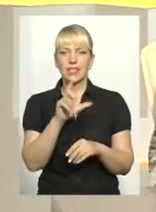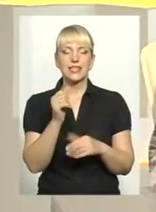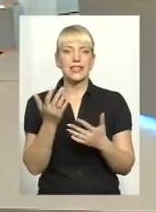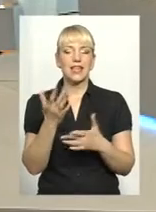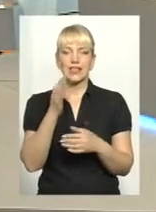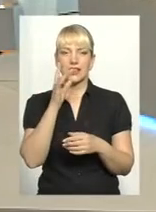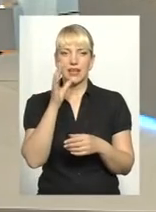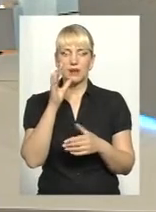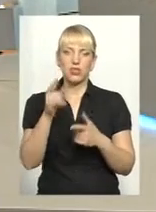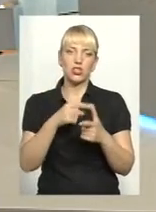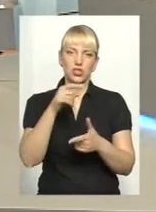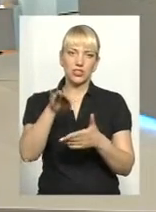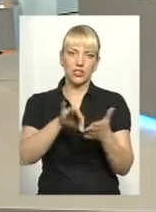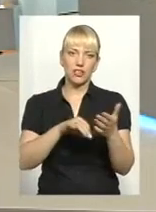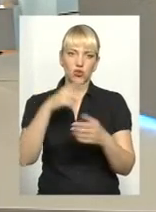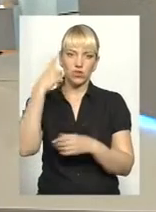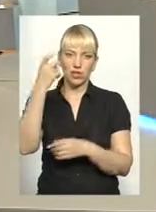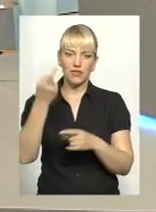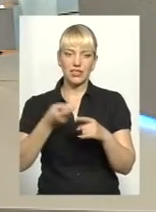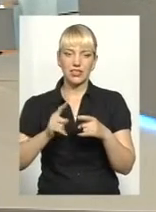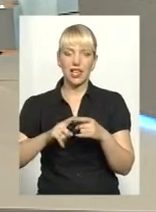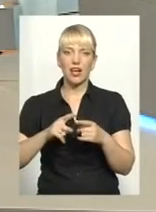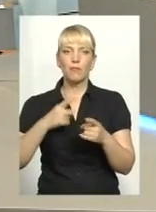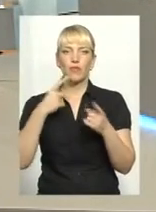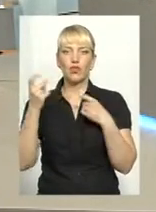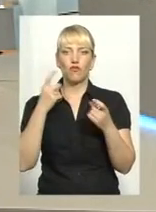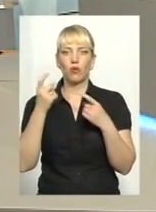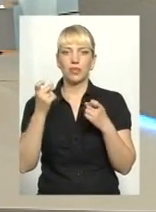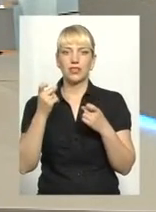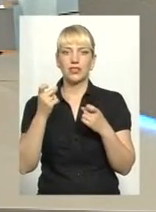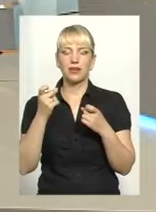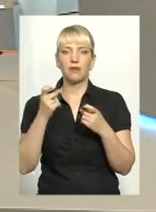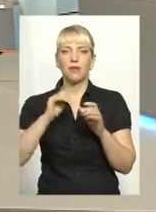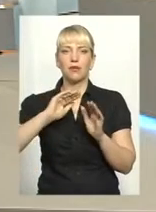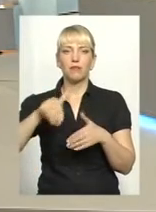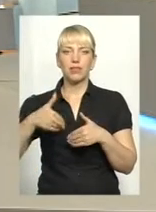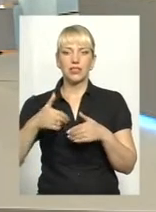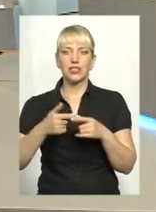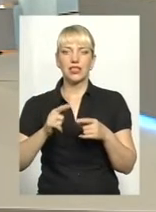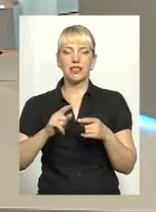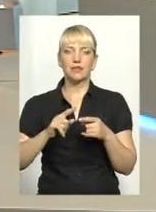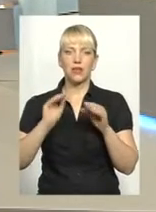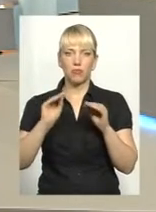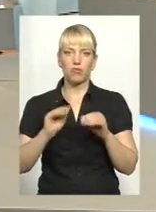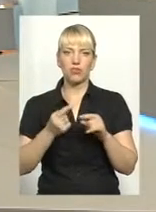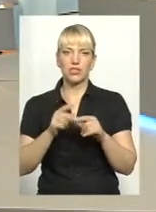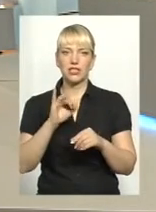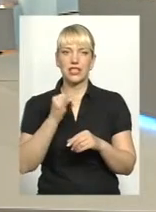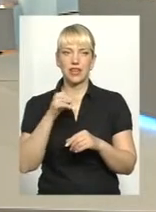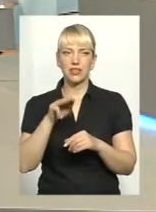термін чи зразу з'явиться ця інформація, буде з'являтися після заповнення на ось тому сайті?